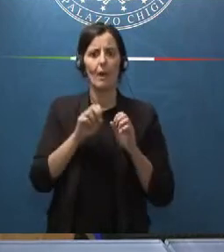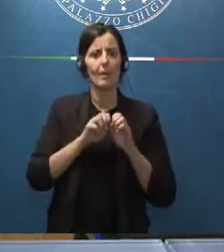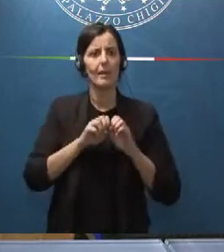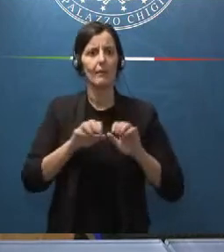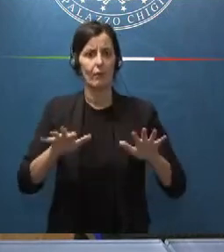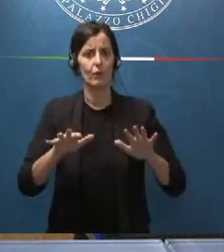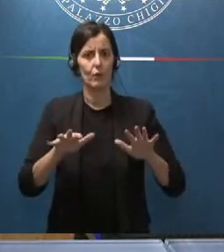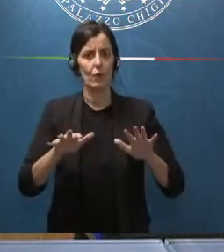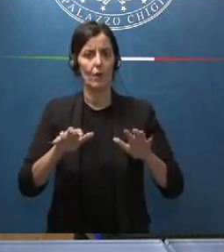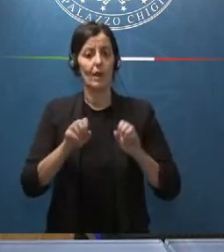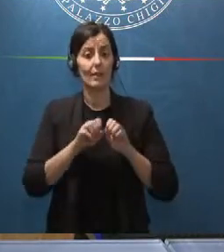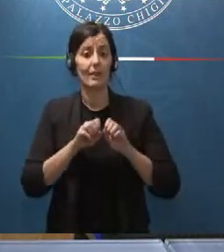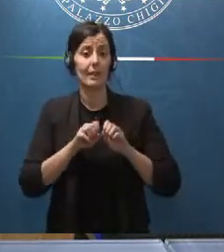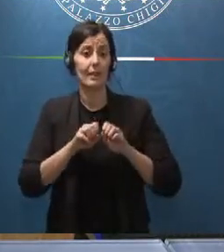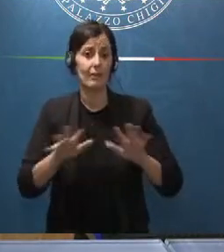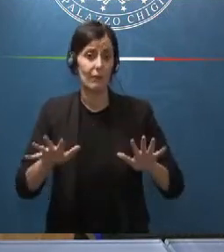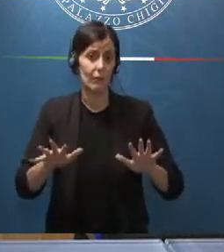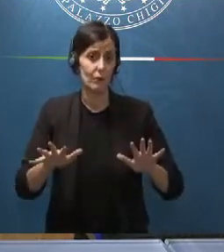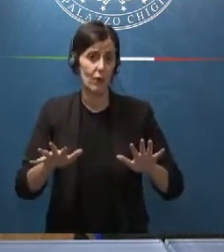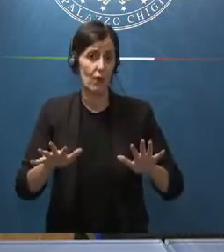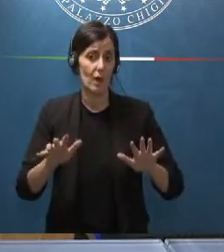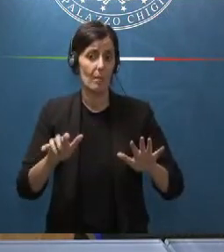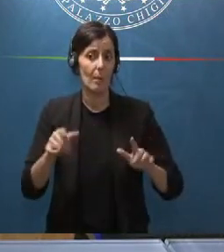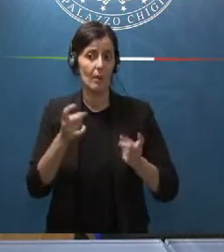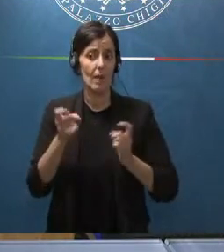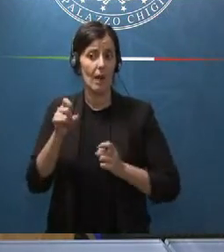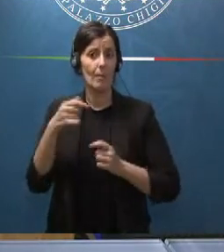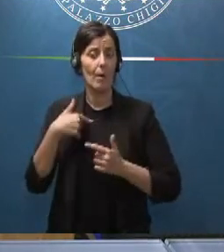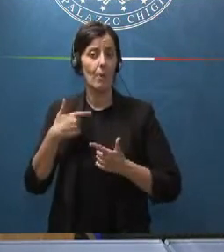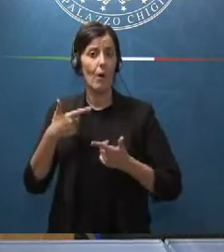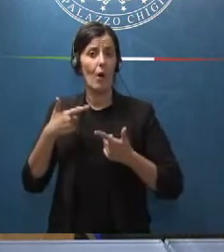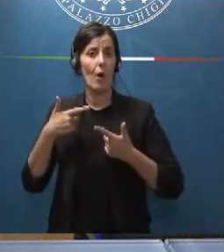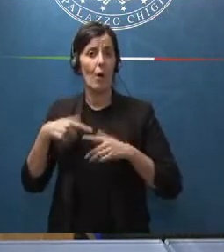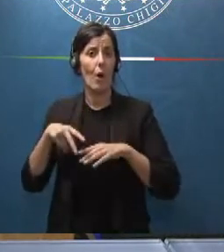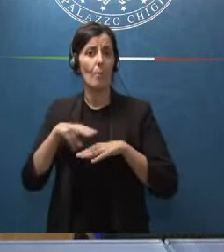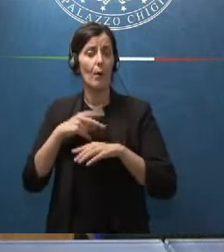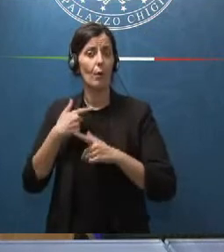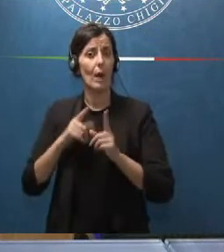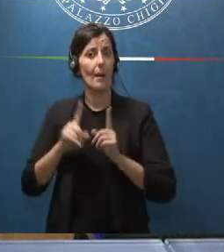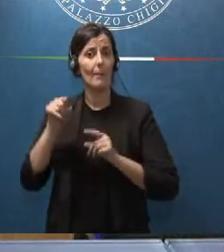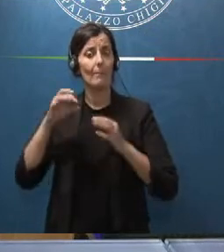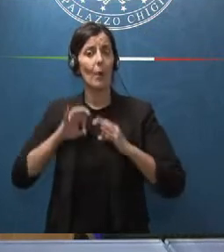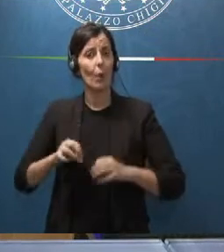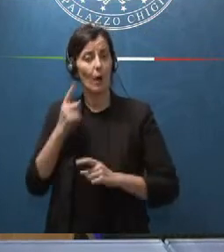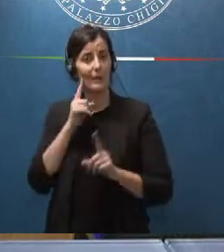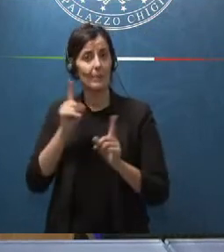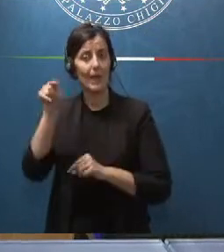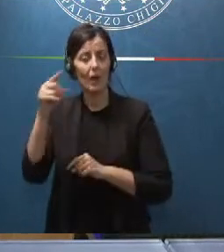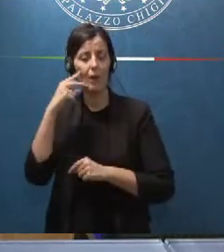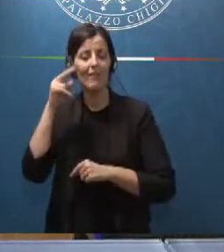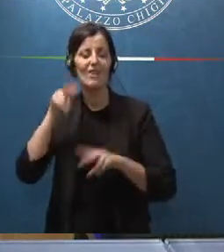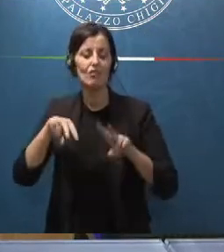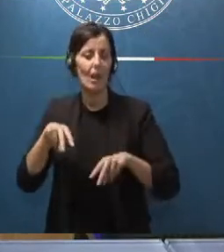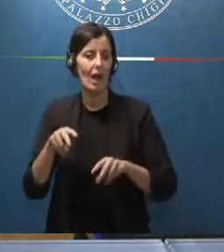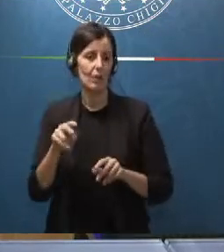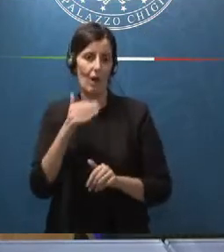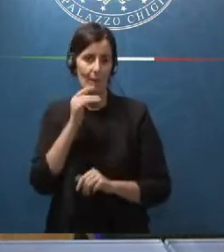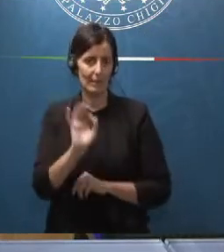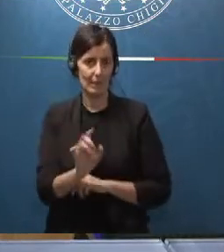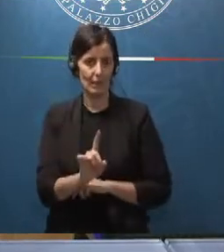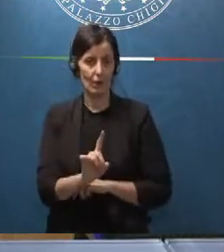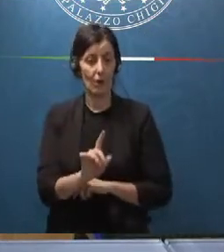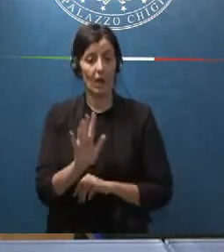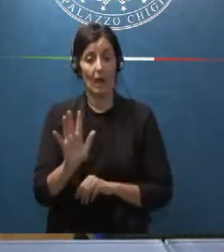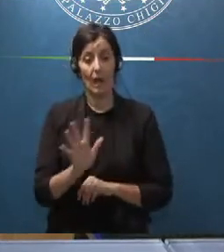quantomeno consentita dalla procura della Repubblica di Milano che non ha vigilato abbastanza ammesso che non sia stata lei a